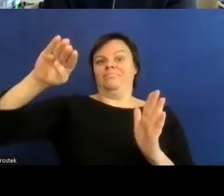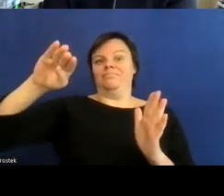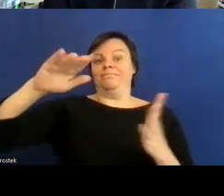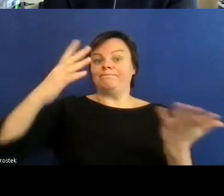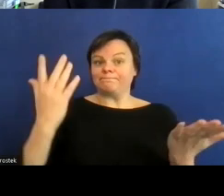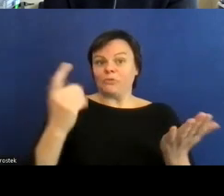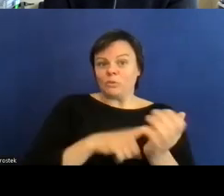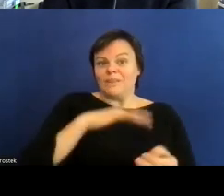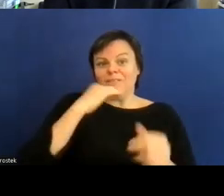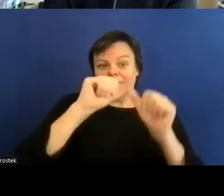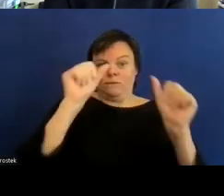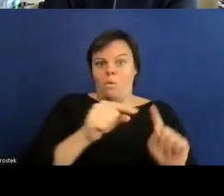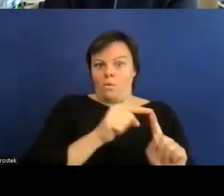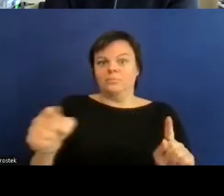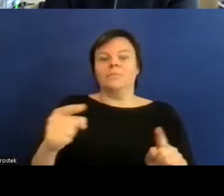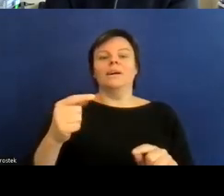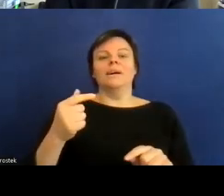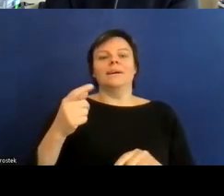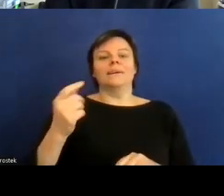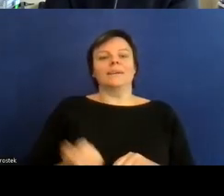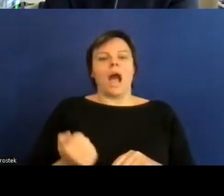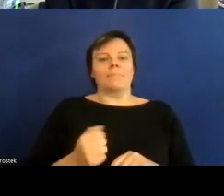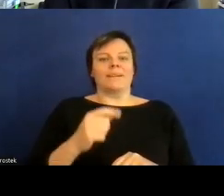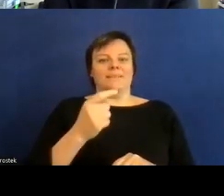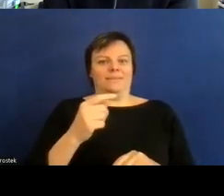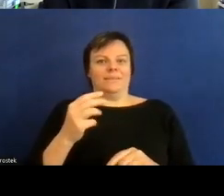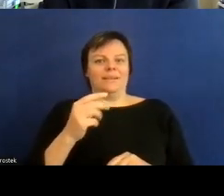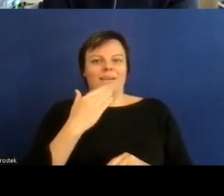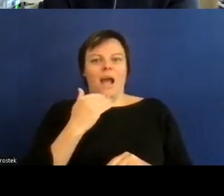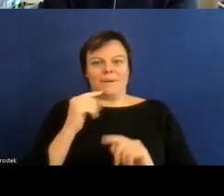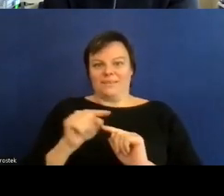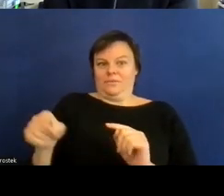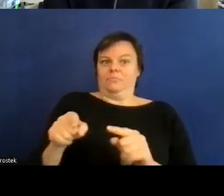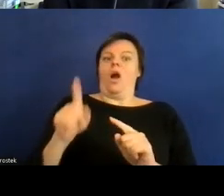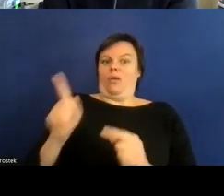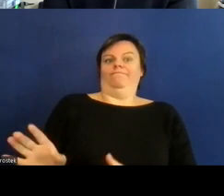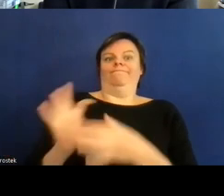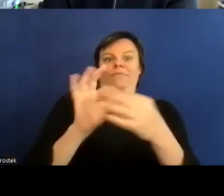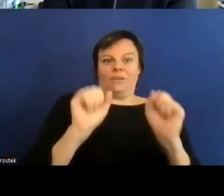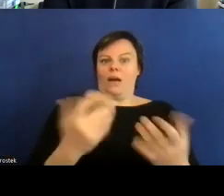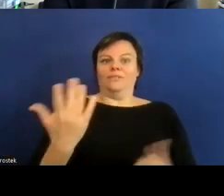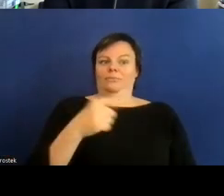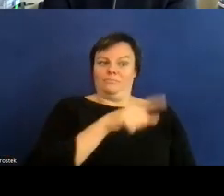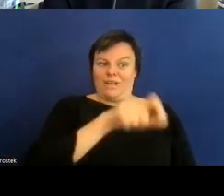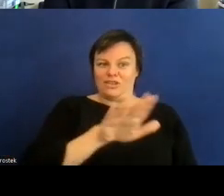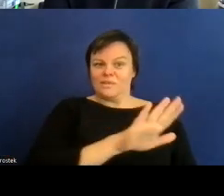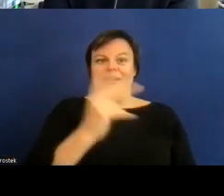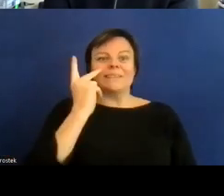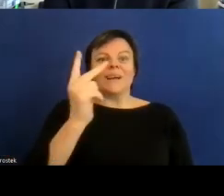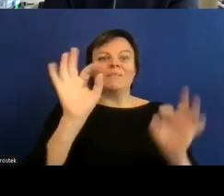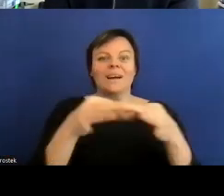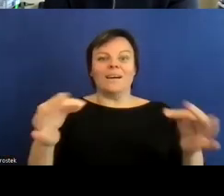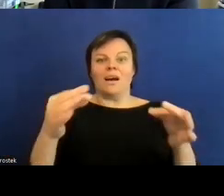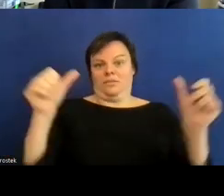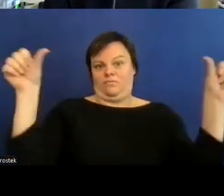ihre sehfähigkeit verlieren und wir wissen dass also die fallzahl von diabetes in den letzten jahren extrem stark